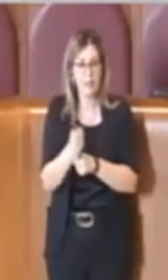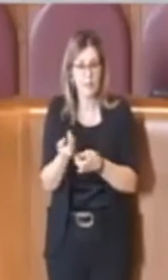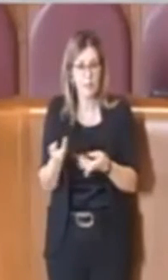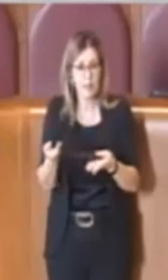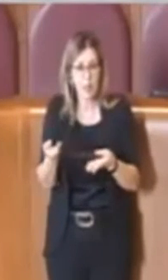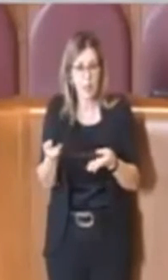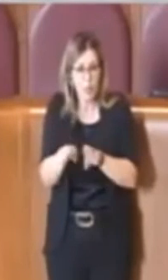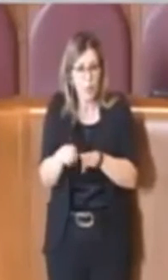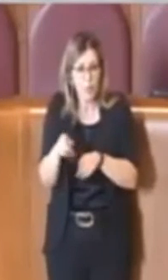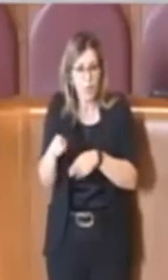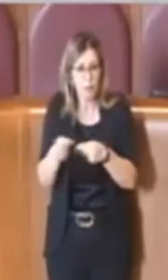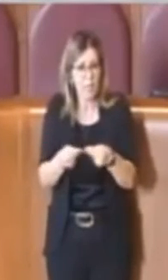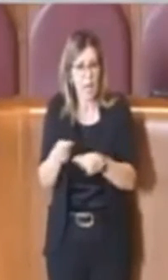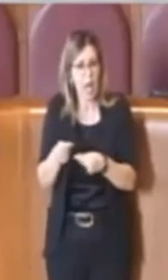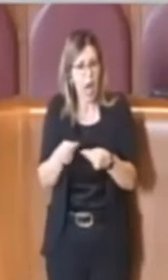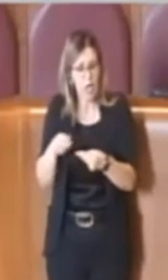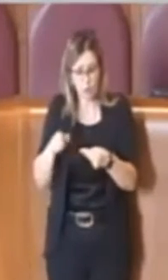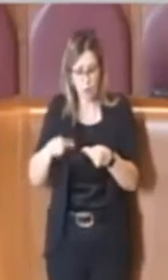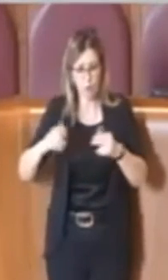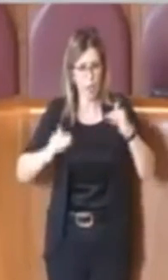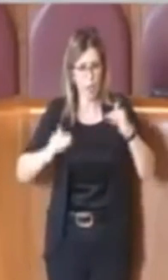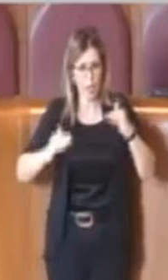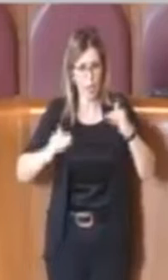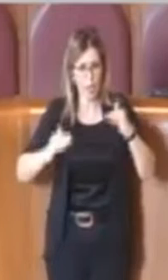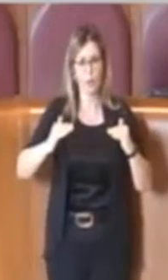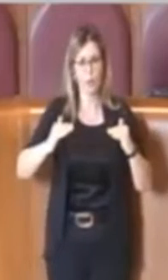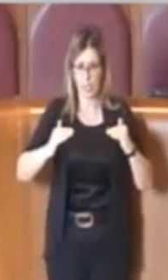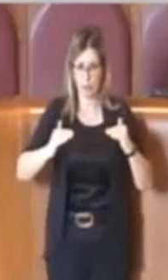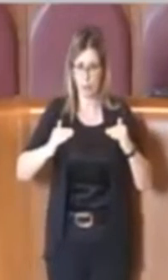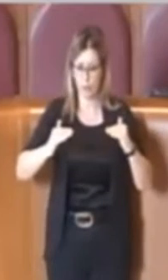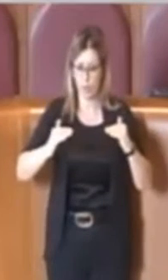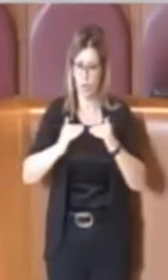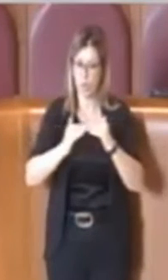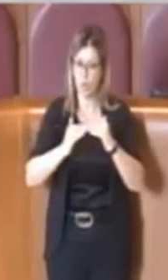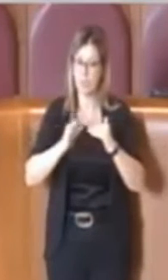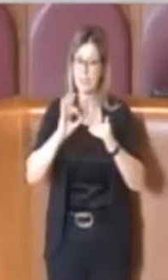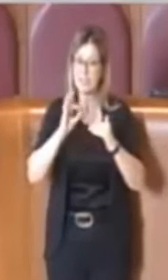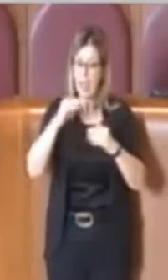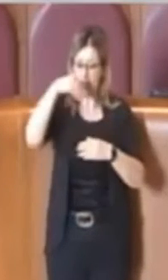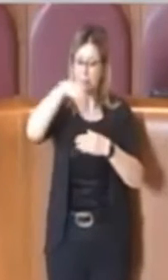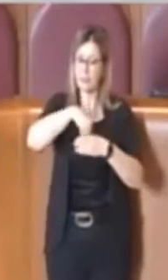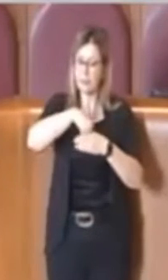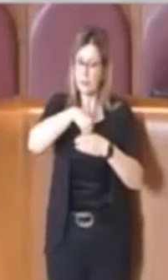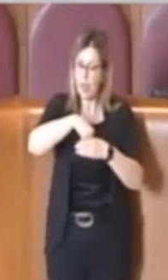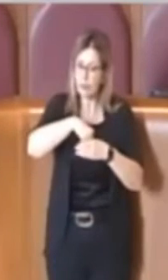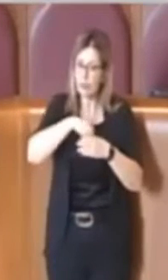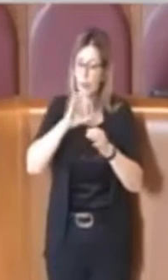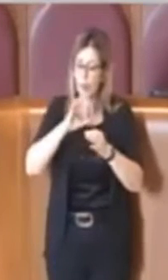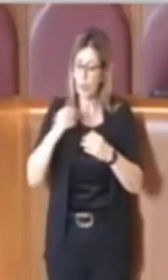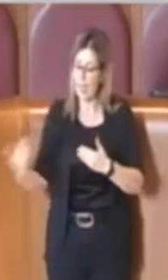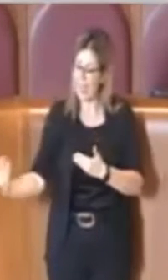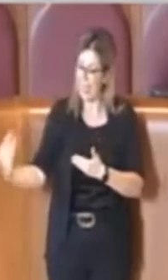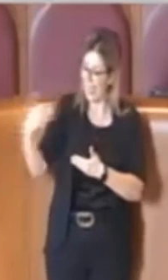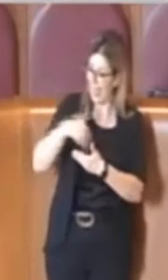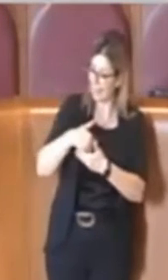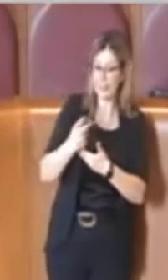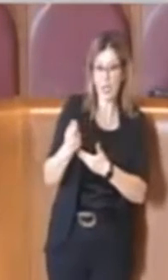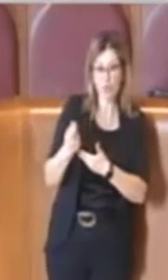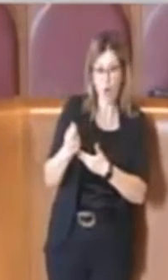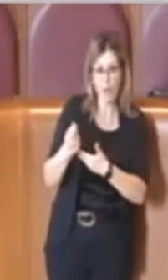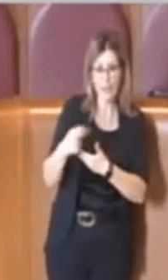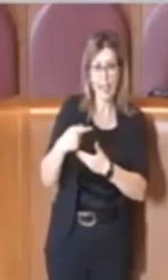bilancio, se noi abbiamo già all'interno tra ciò che entra e ciò che poi